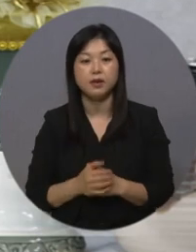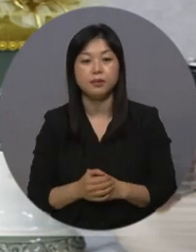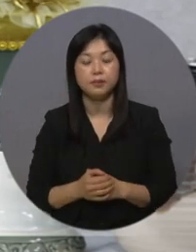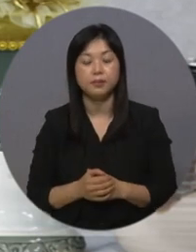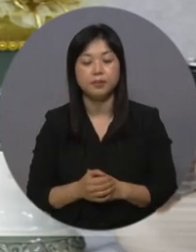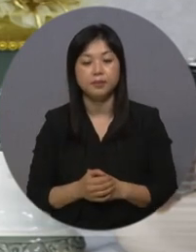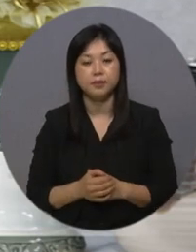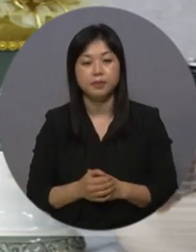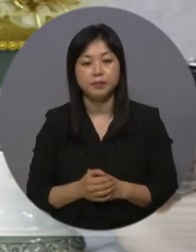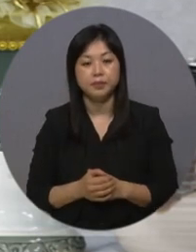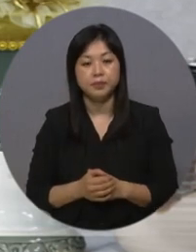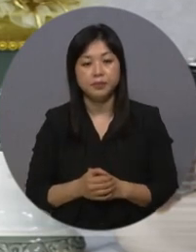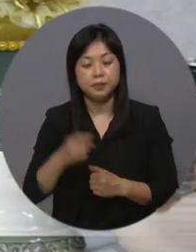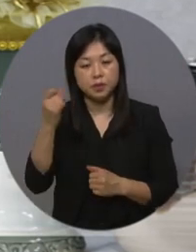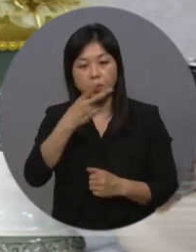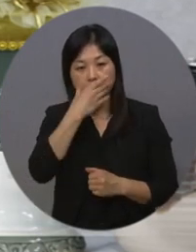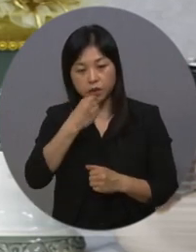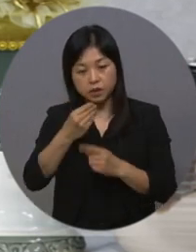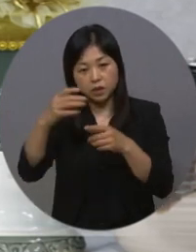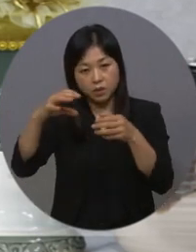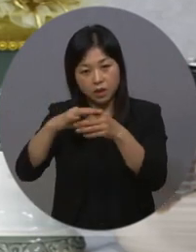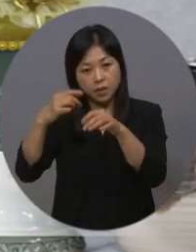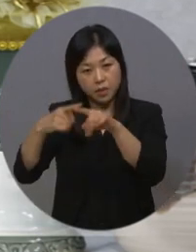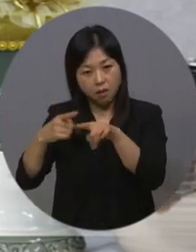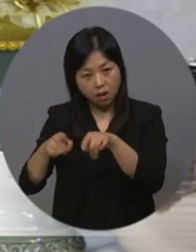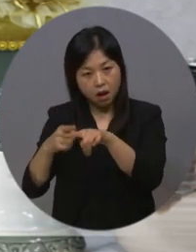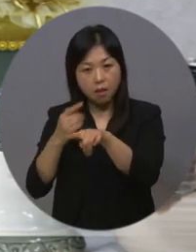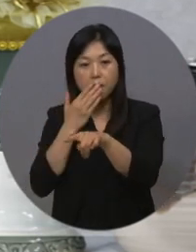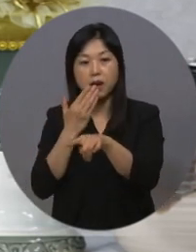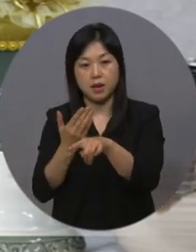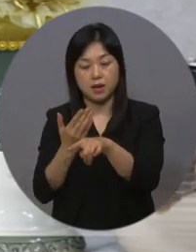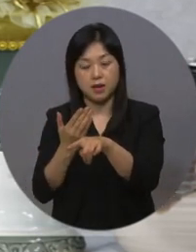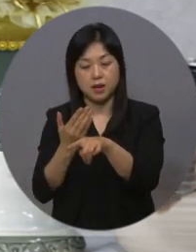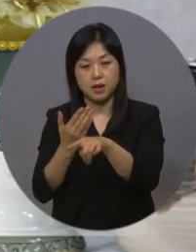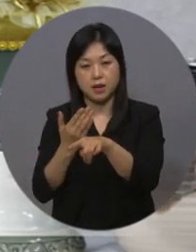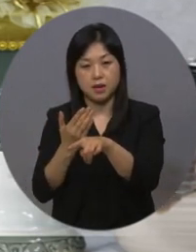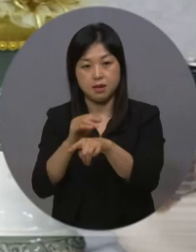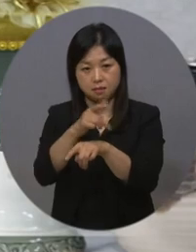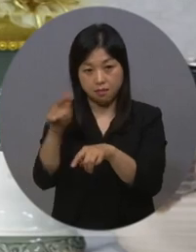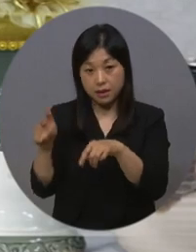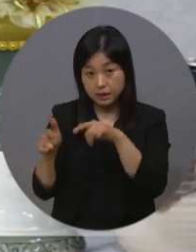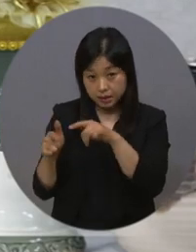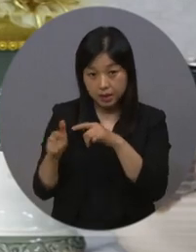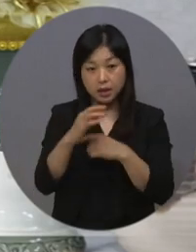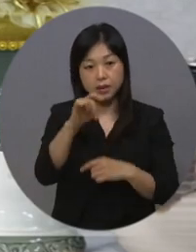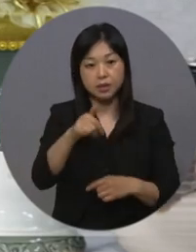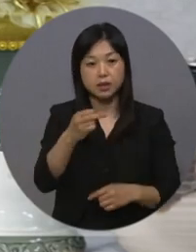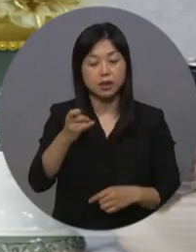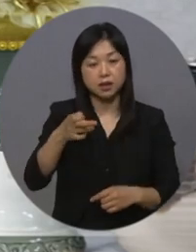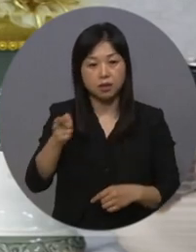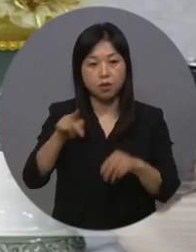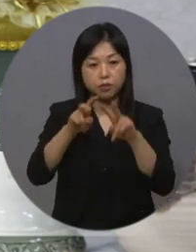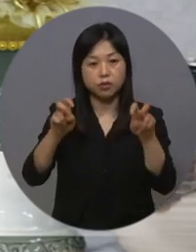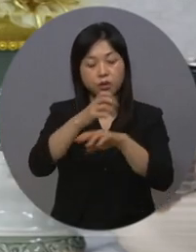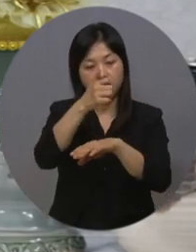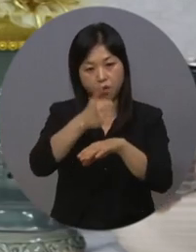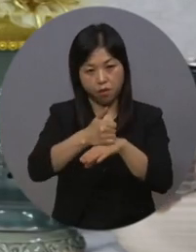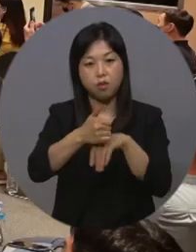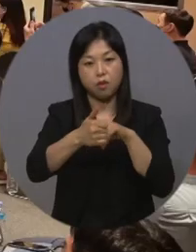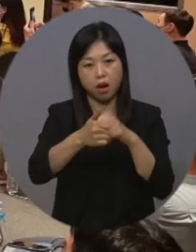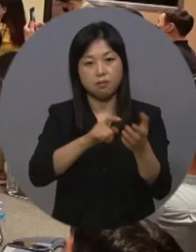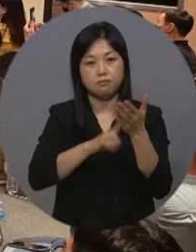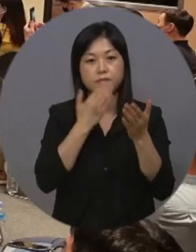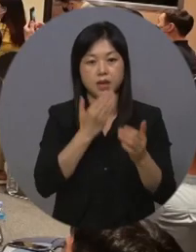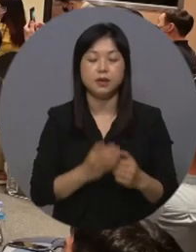복지에 대한 평가도 할 수 있는 그런 상황들이 빅데이터 분석을 통해서 이루어질 수 있다고 생각합니다.